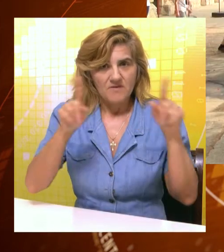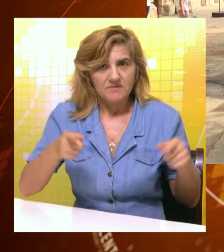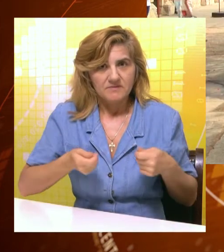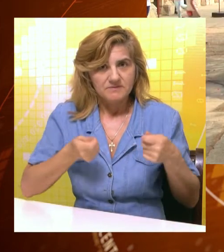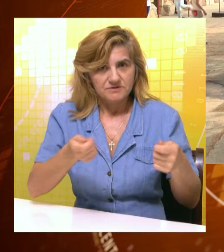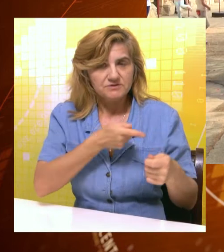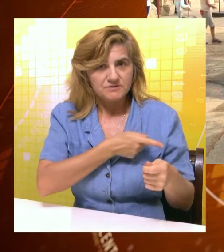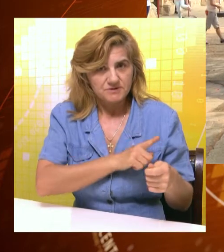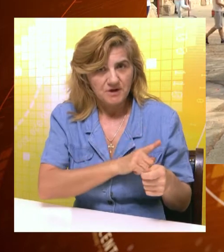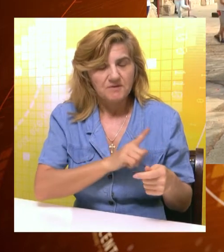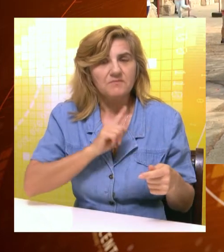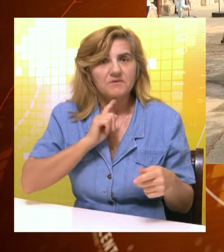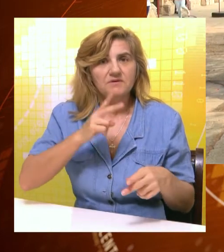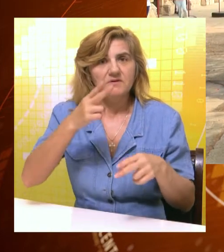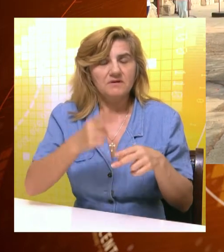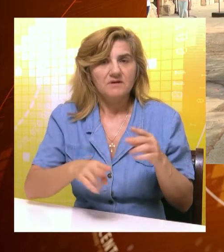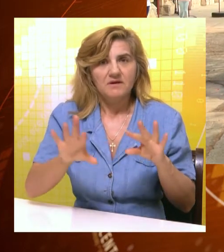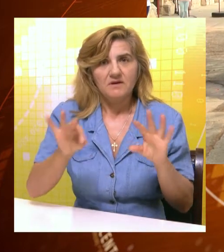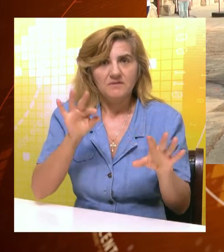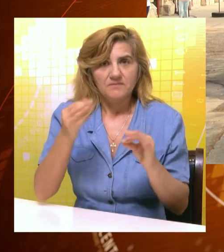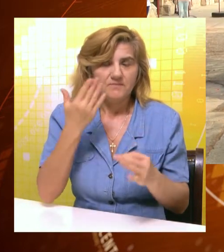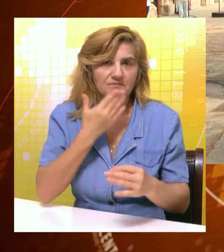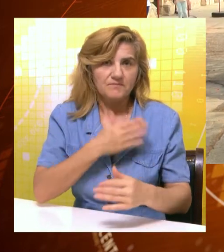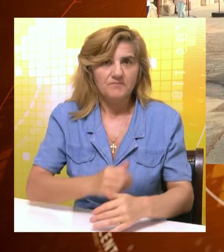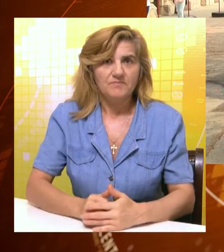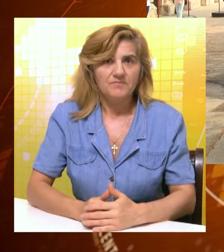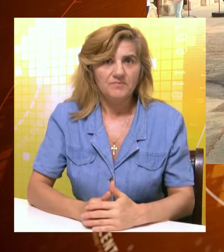24. juna će se popunjavati lista želja.